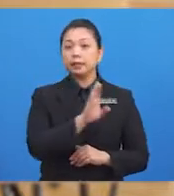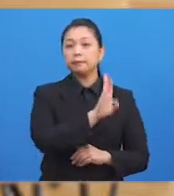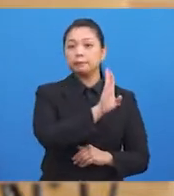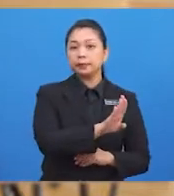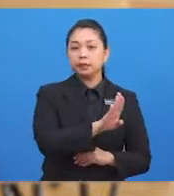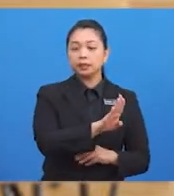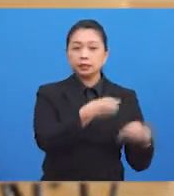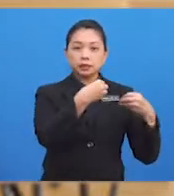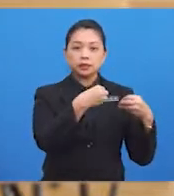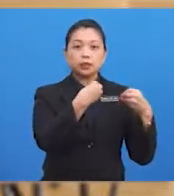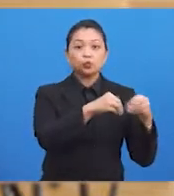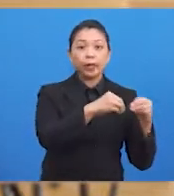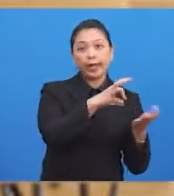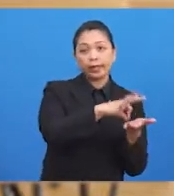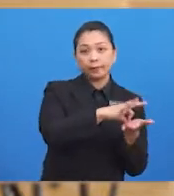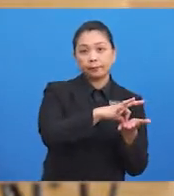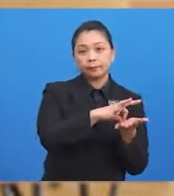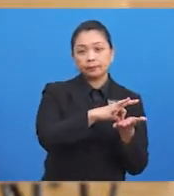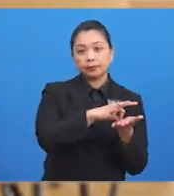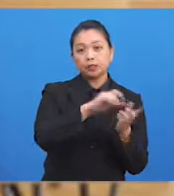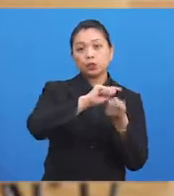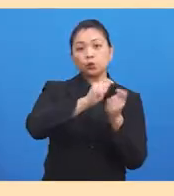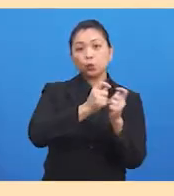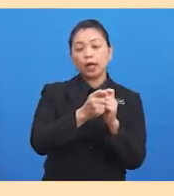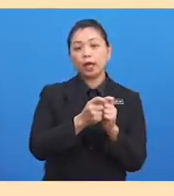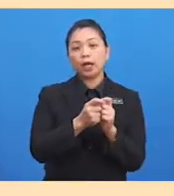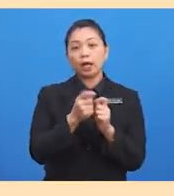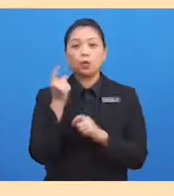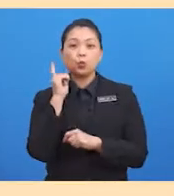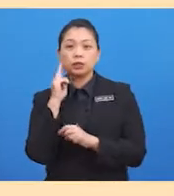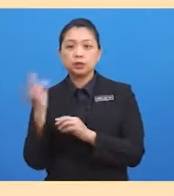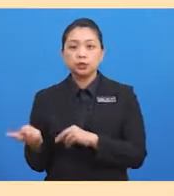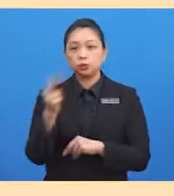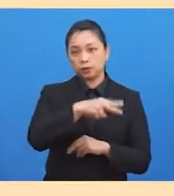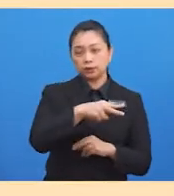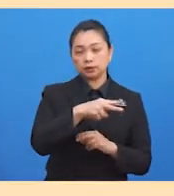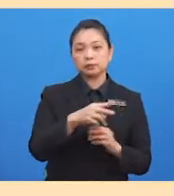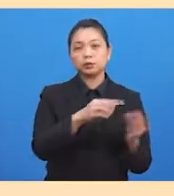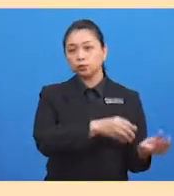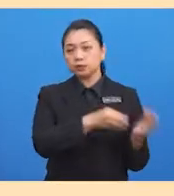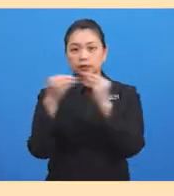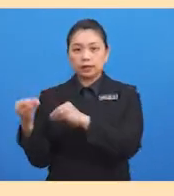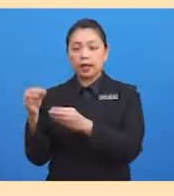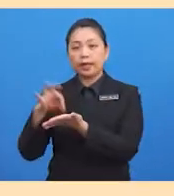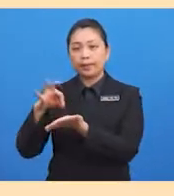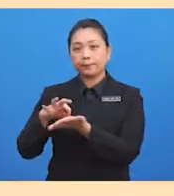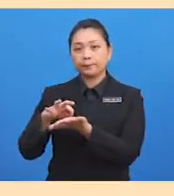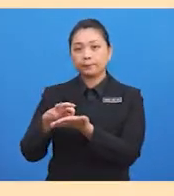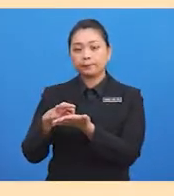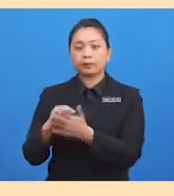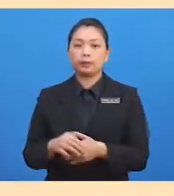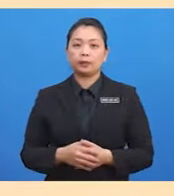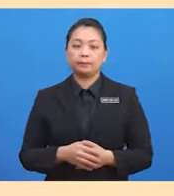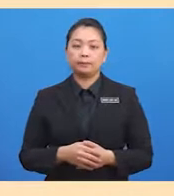dengannya supaya mendapat ayam yang diperlukannya. Perkembangan terus berlaku pada zaman logam. Aktiviti